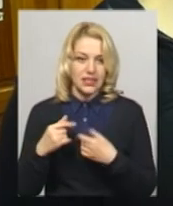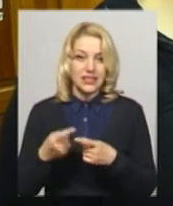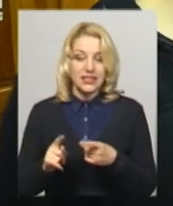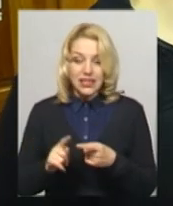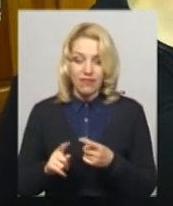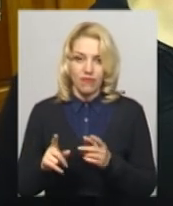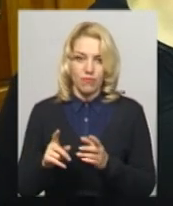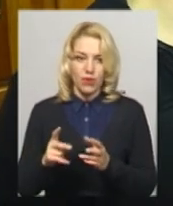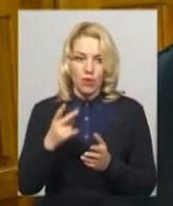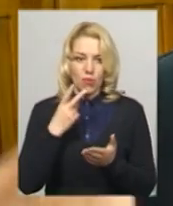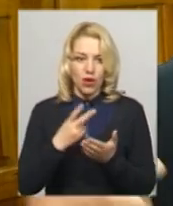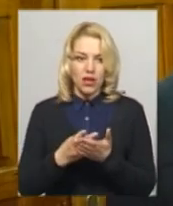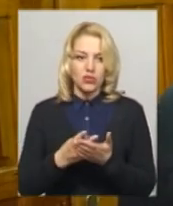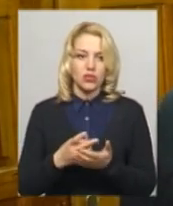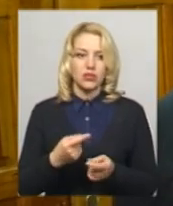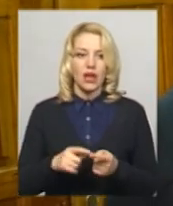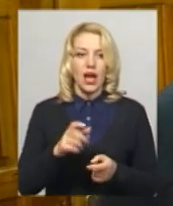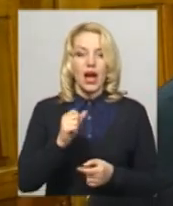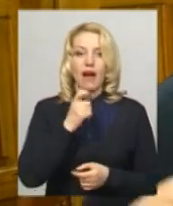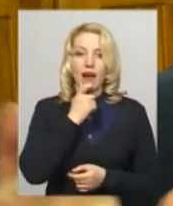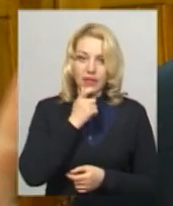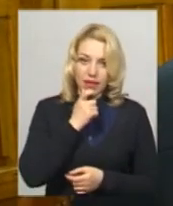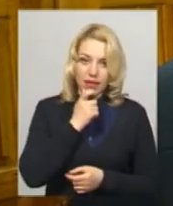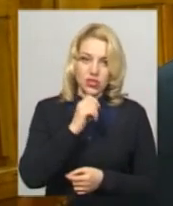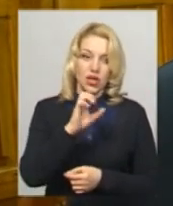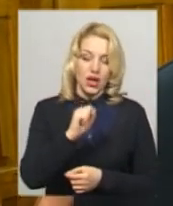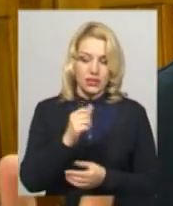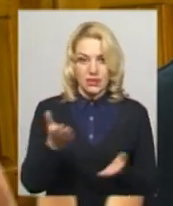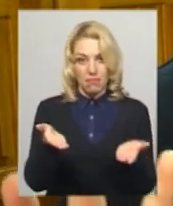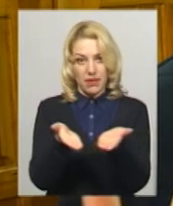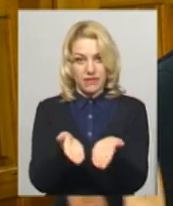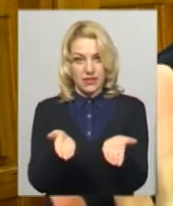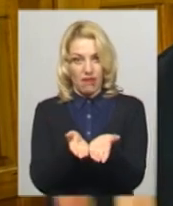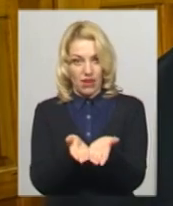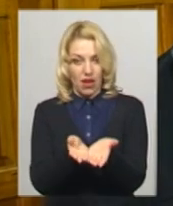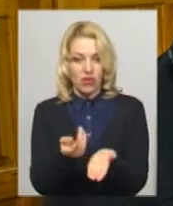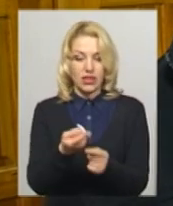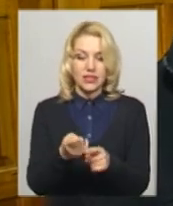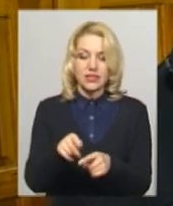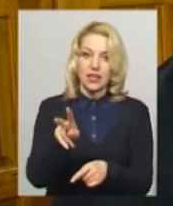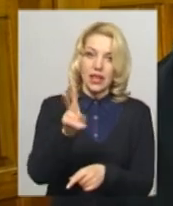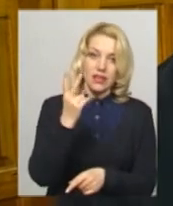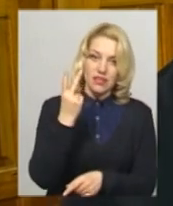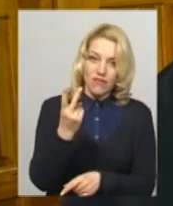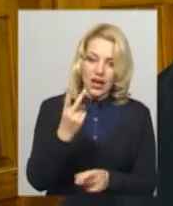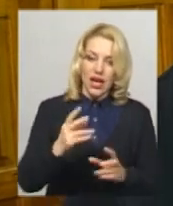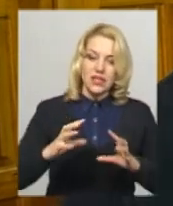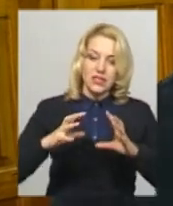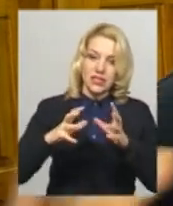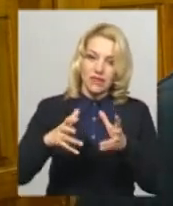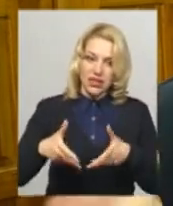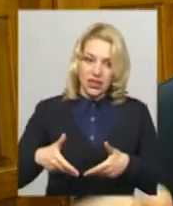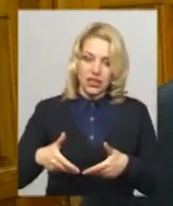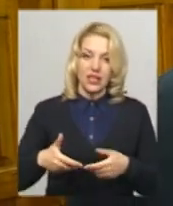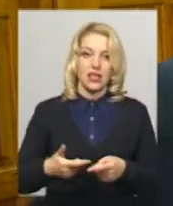Хлистакова. А глядач вже зі сторони, співставляючи ці два світ світи, світ Хлистакова, в